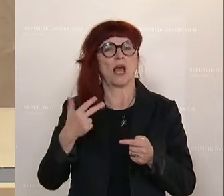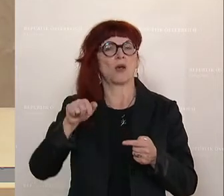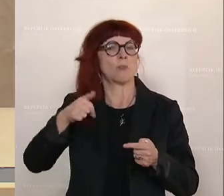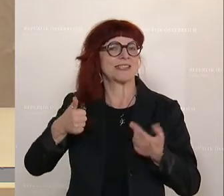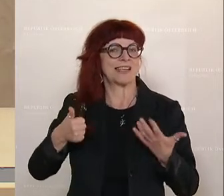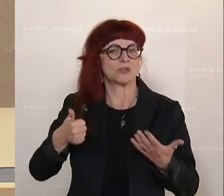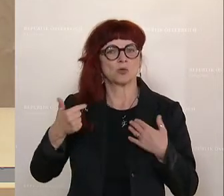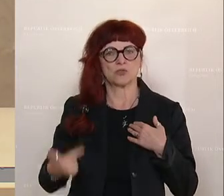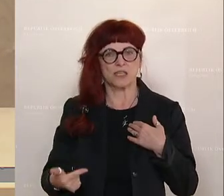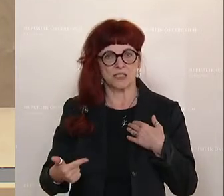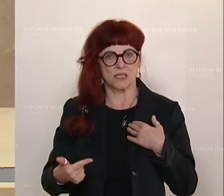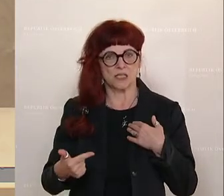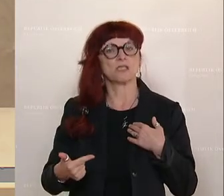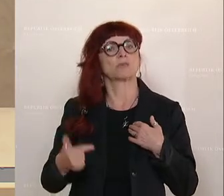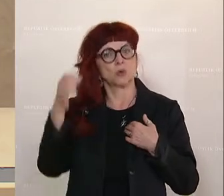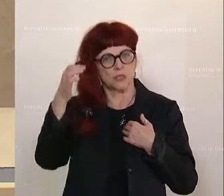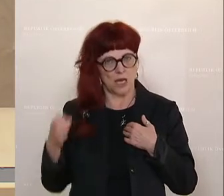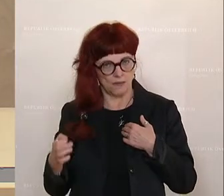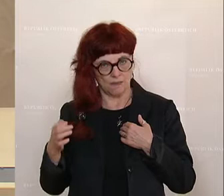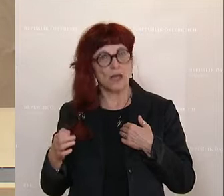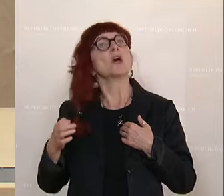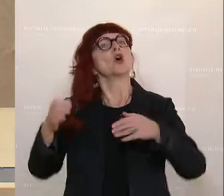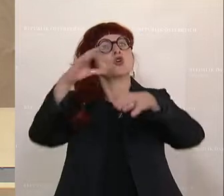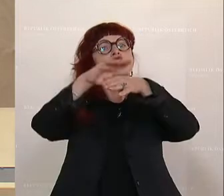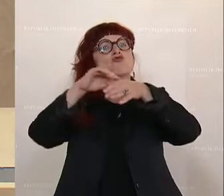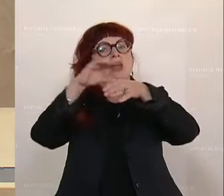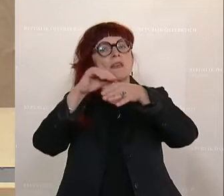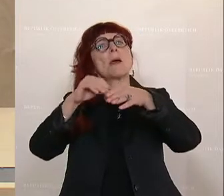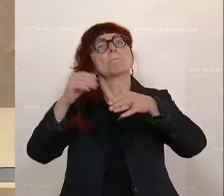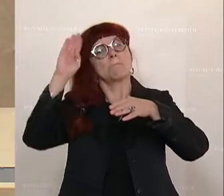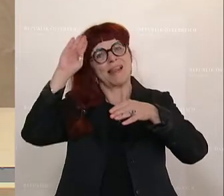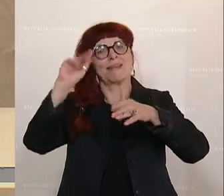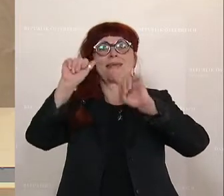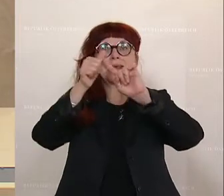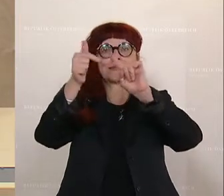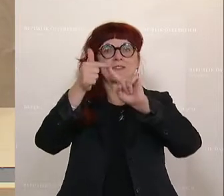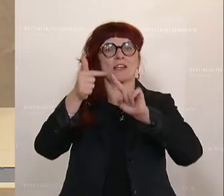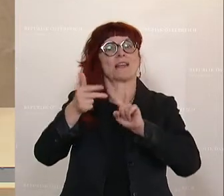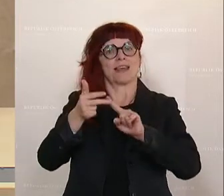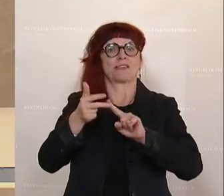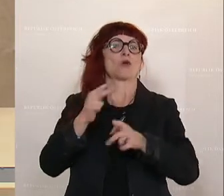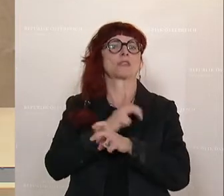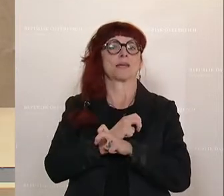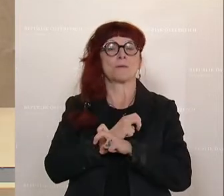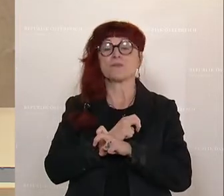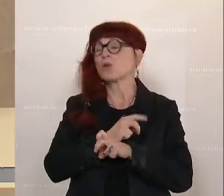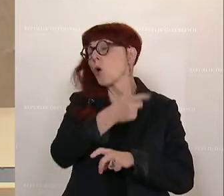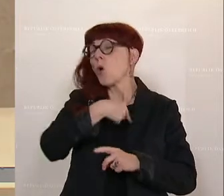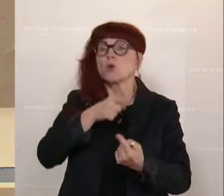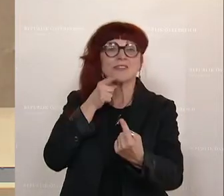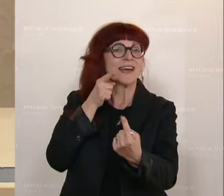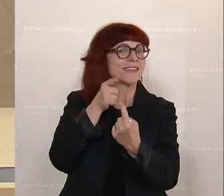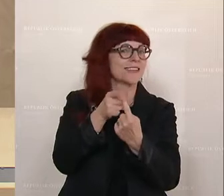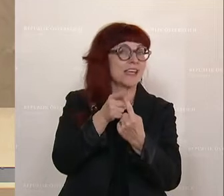dritten Rang hinter Schweden und Belgien ein. Unsere Ziele sind weiterhin hoch gesteckt. Danke auch dem Bildungs und